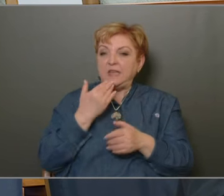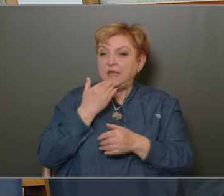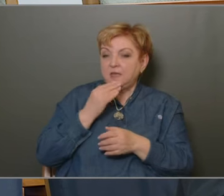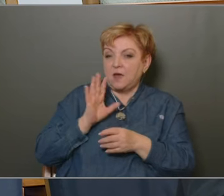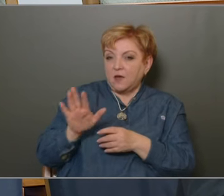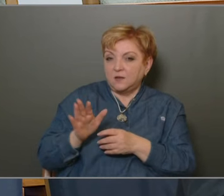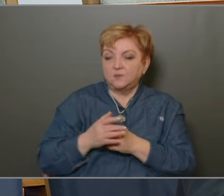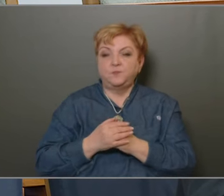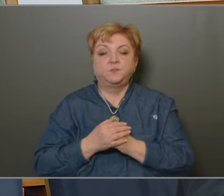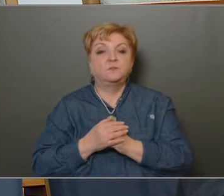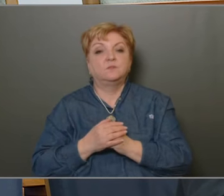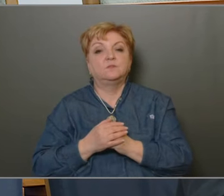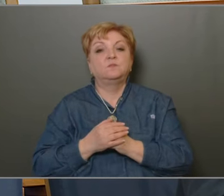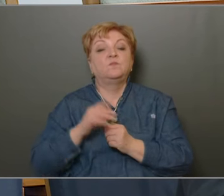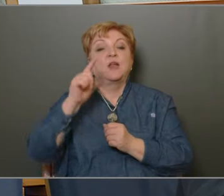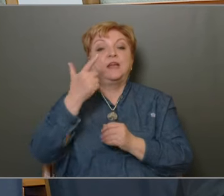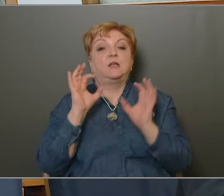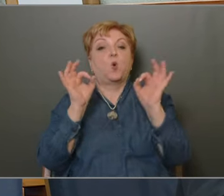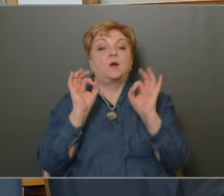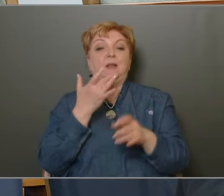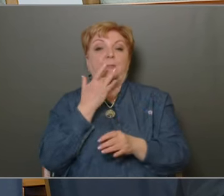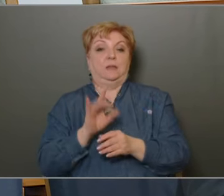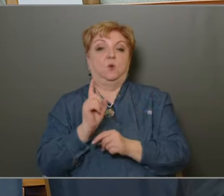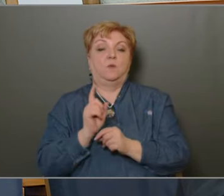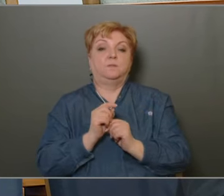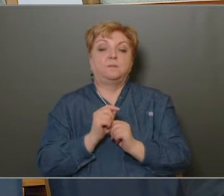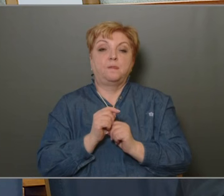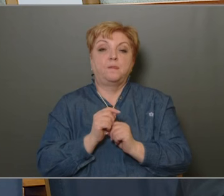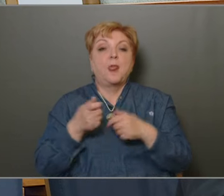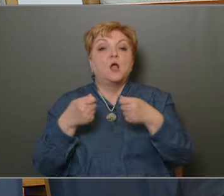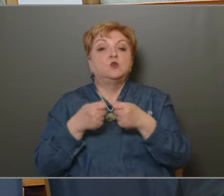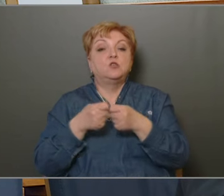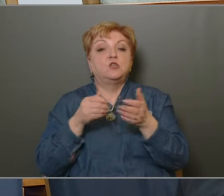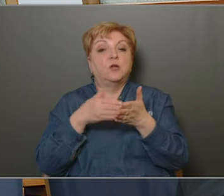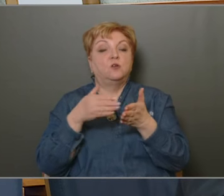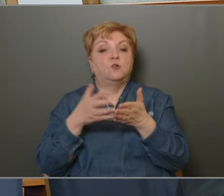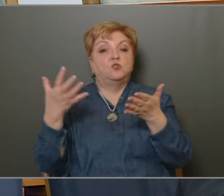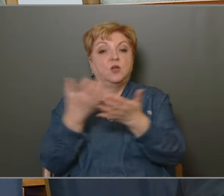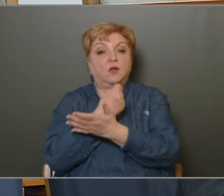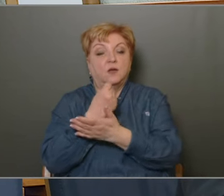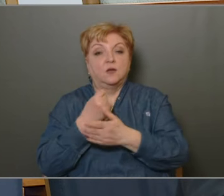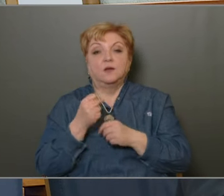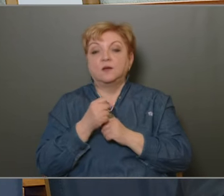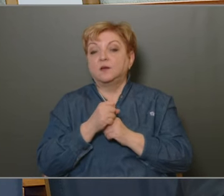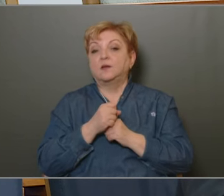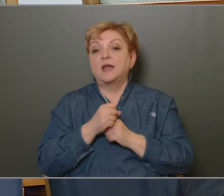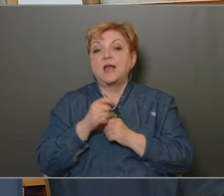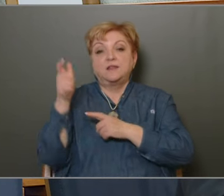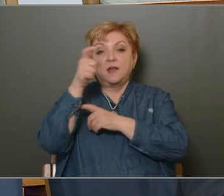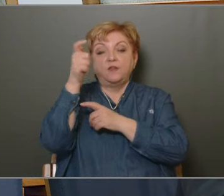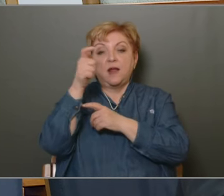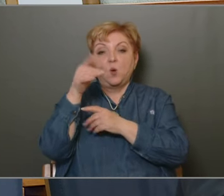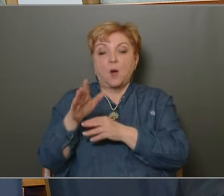felmérésére és kielégítésére. Csak két konkrét példát említenék. A közösségi költségvetés nyertes javaslatai között szereplő